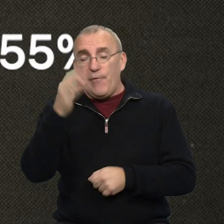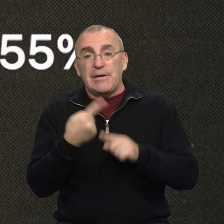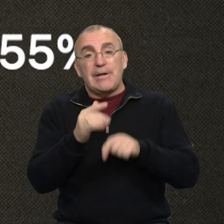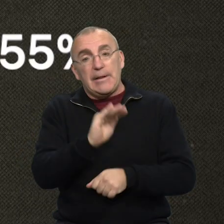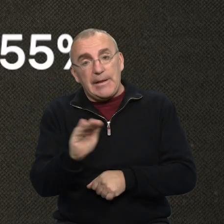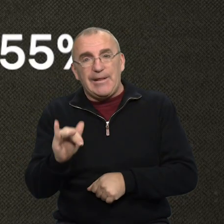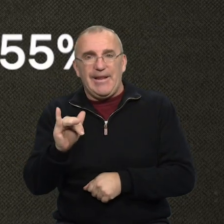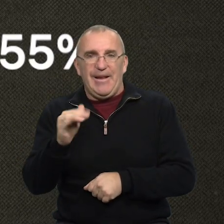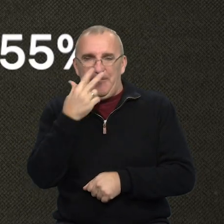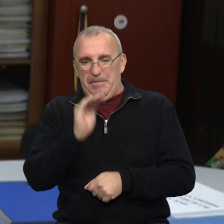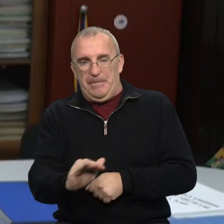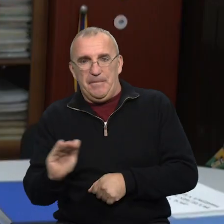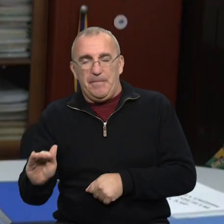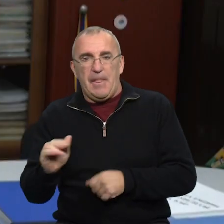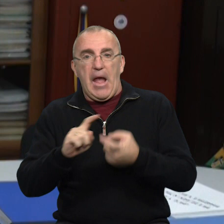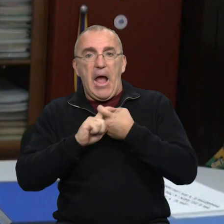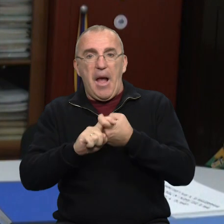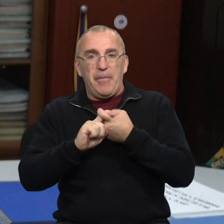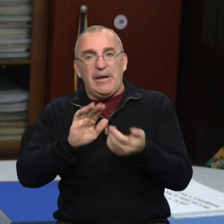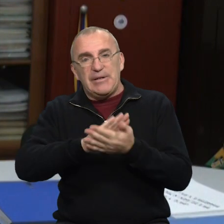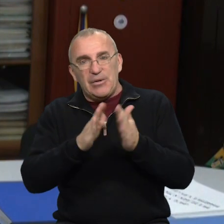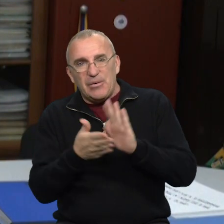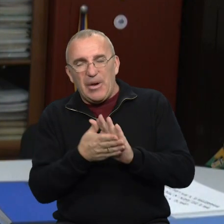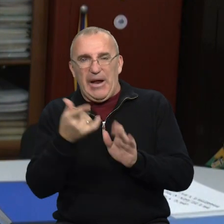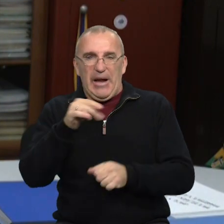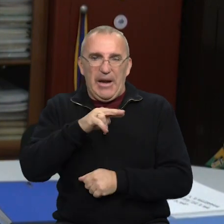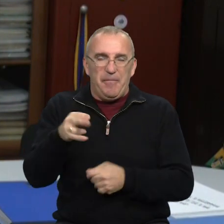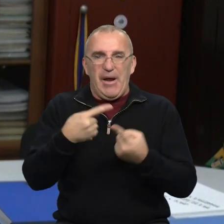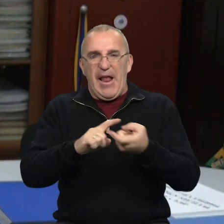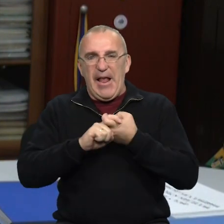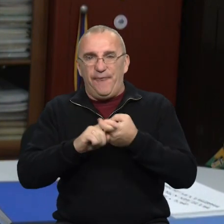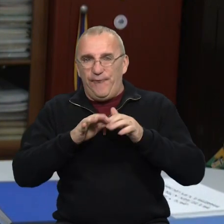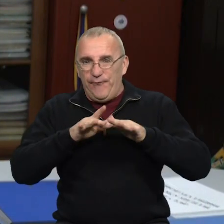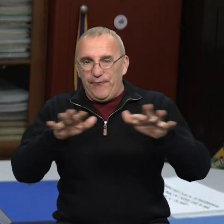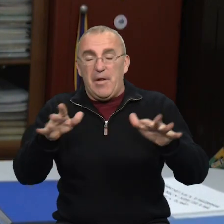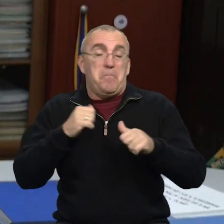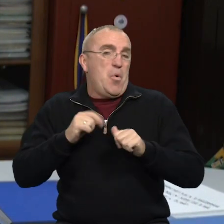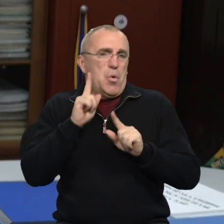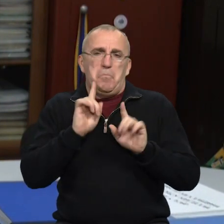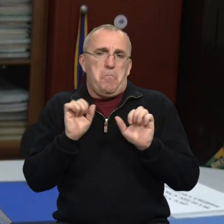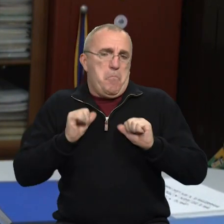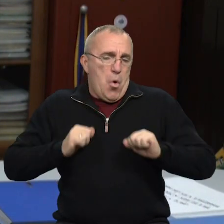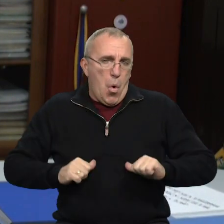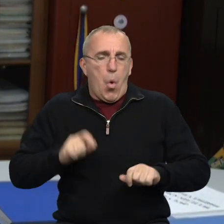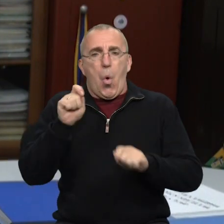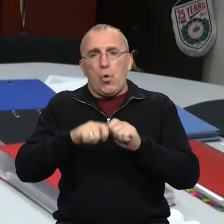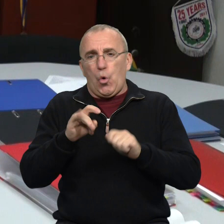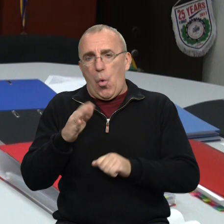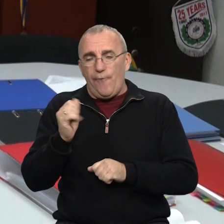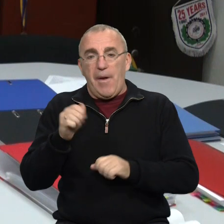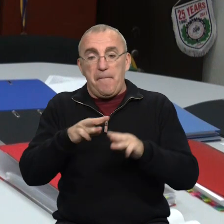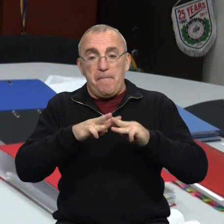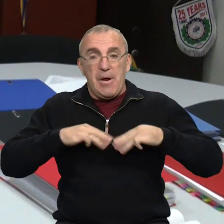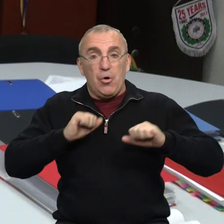% – це діти та підлітки. Підситуація з грипу та гострих респіраторних вірусних інфекцій, вона відносно спокійна, контрольована.